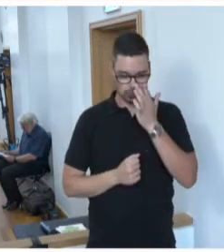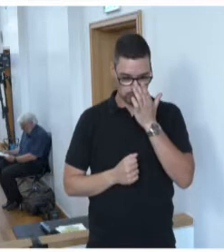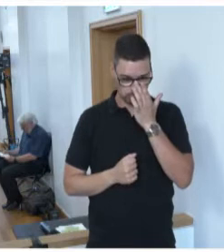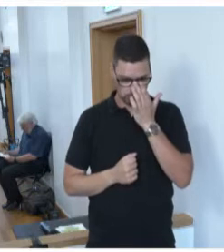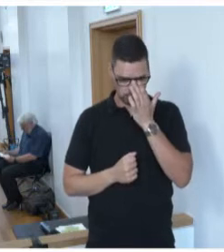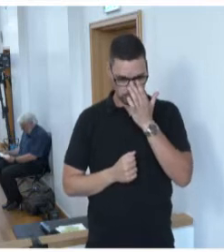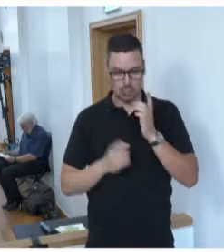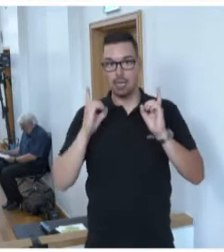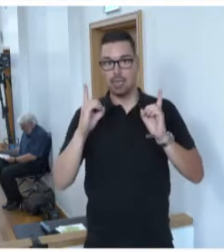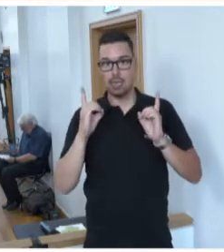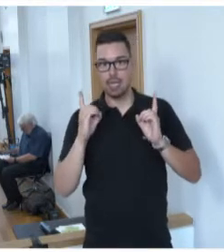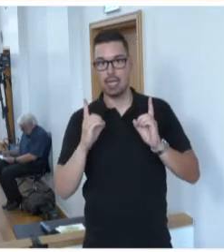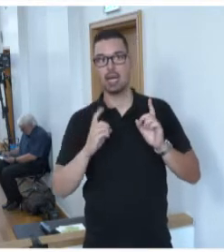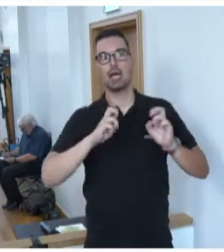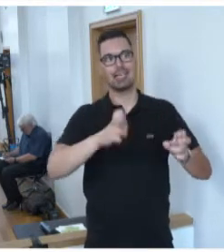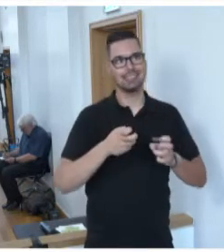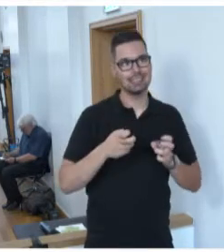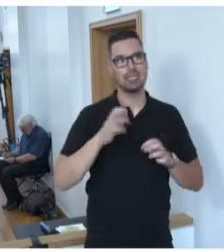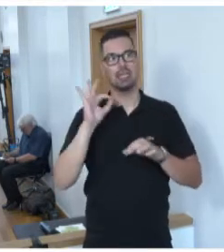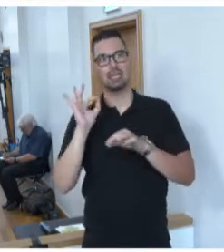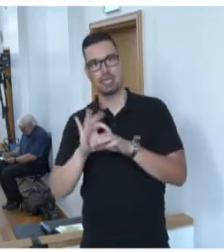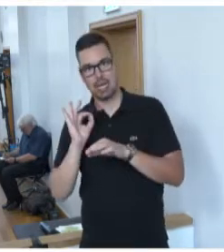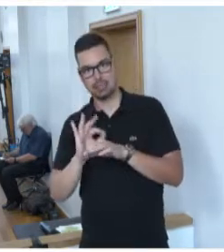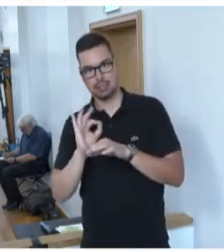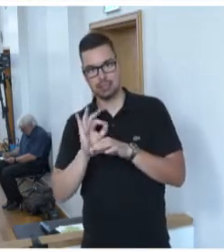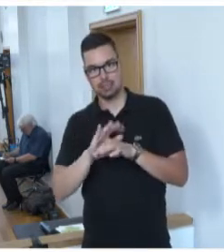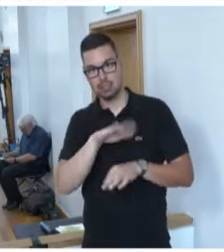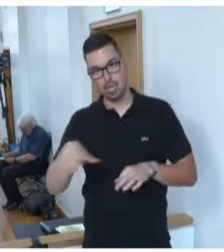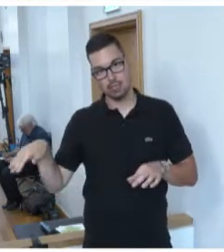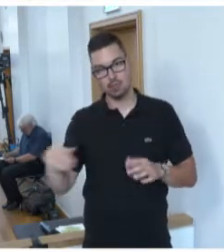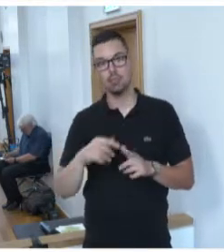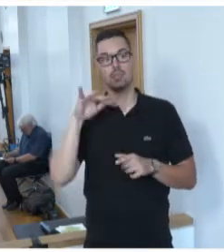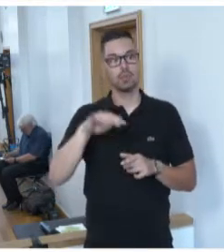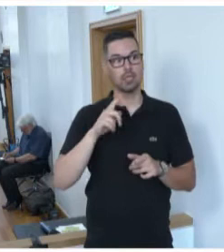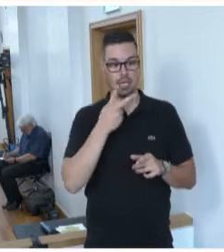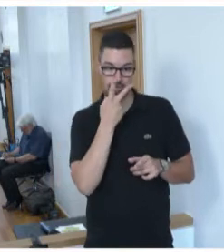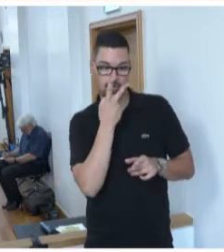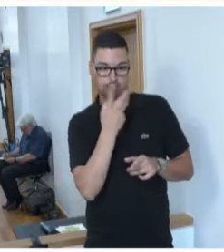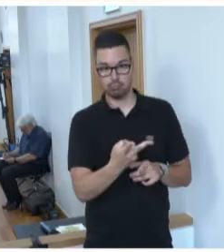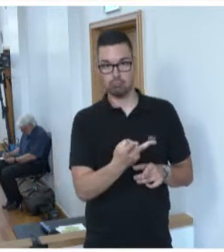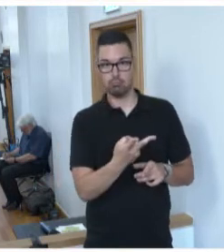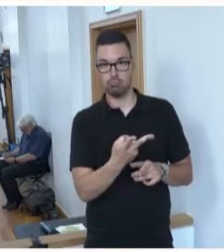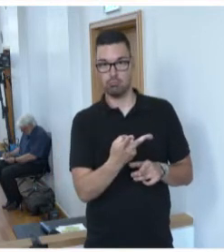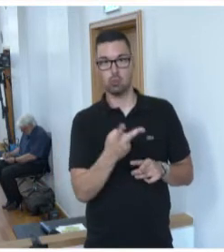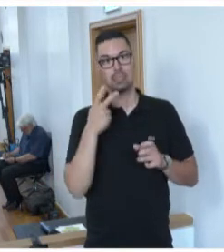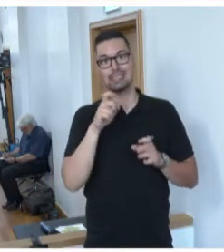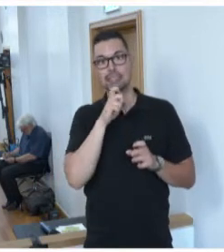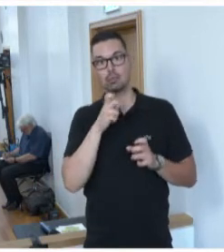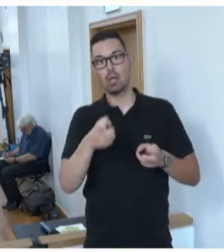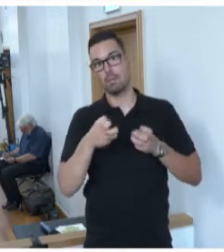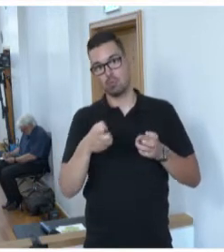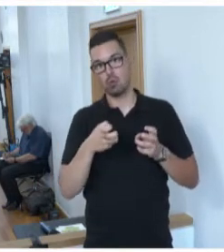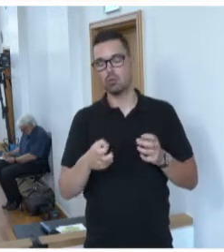LehrerInnen, ErzieherInnen und Kinderärztinnen und Kinderärzte spielen hier bei der Entdeckung von Kindesmisshandlung und sexuellem Missbrauch